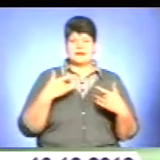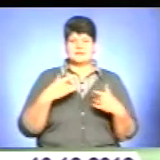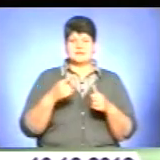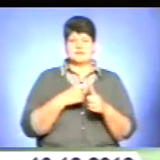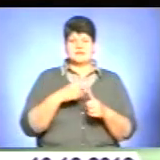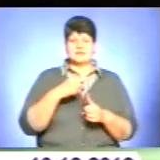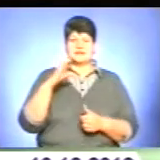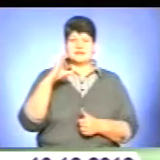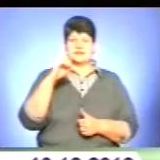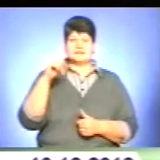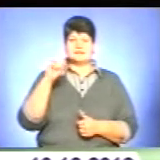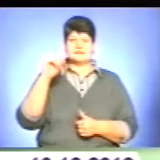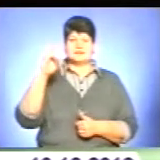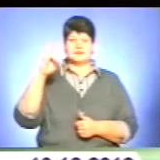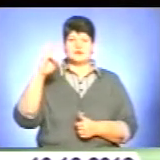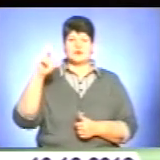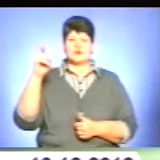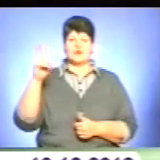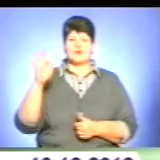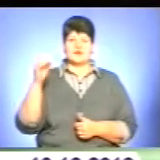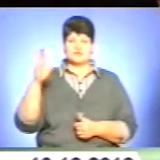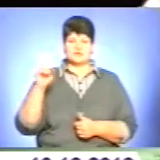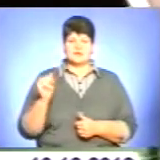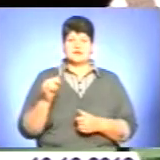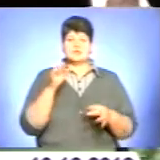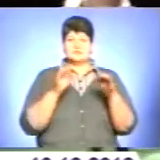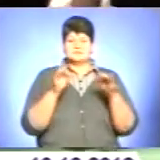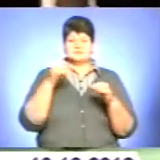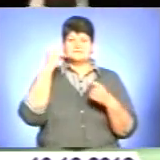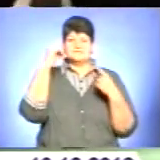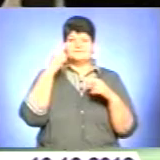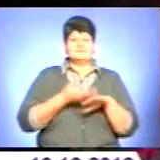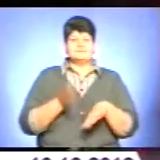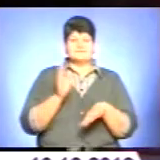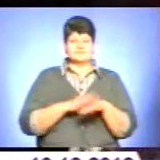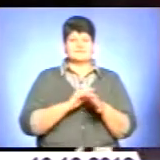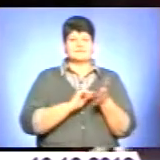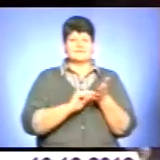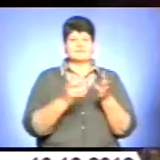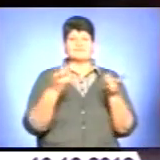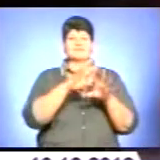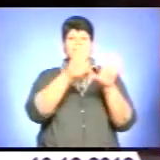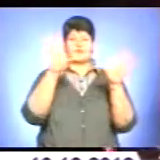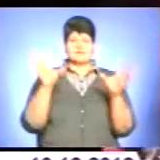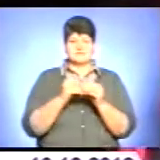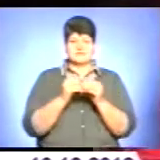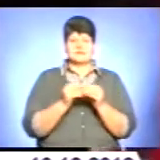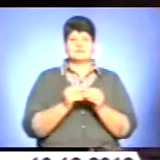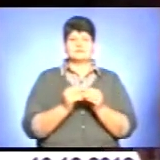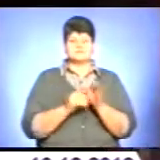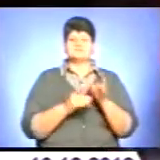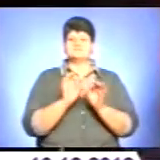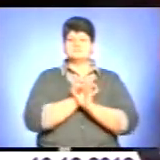Марії Зенковецької. Судити мистецтво – справа важка, відзначення заслуговують усі. Без перебільшення, тріумфатором